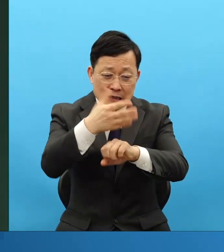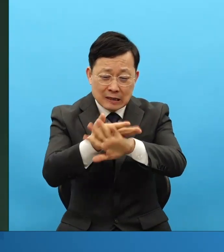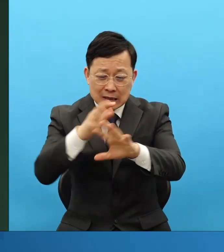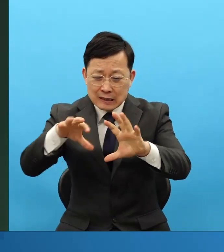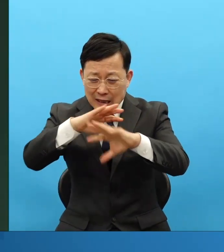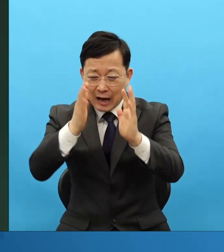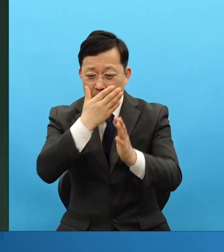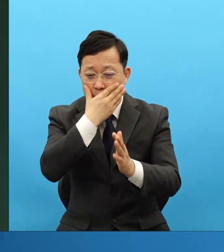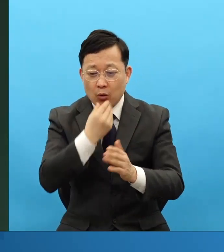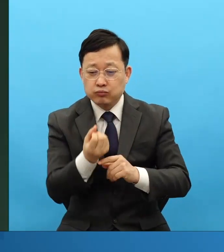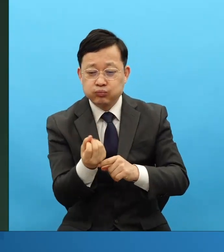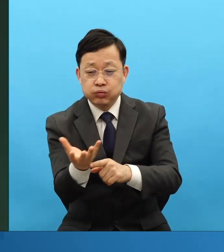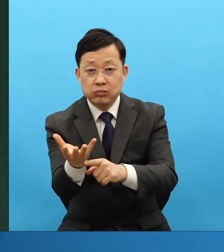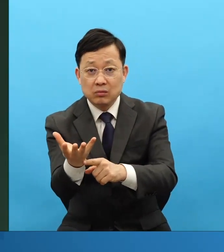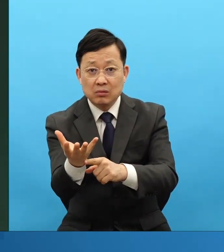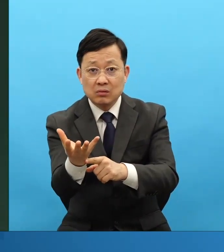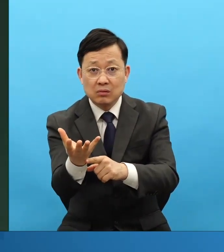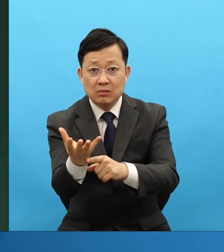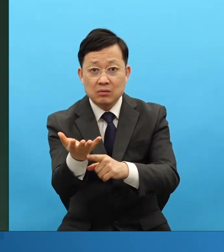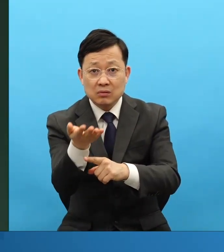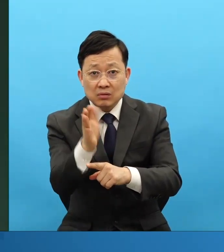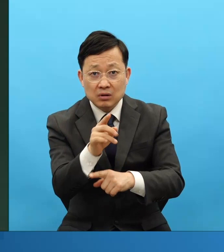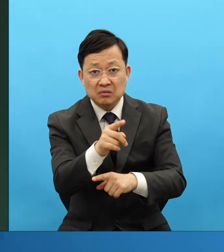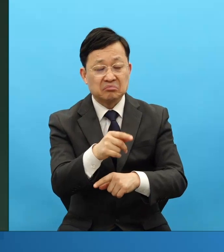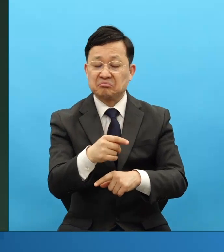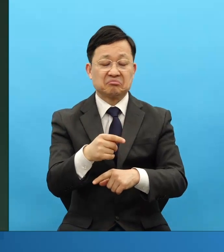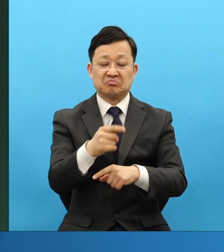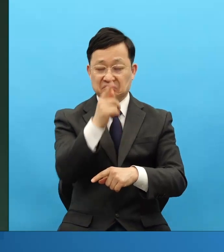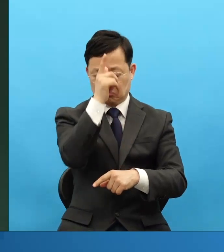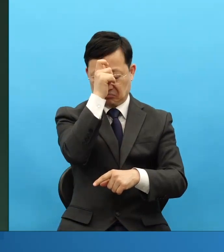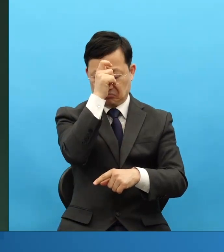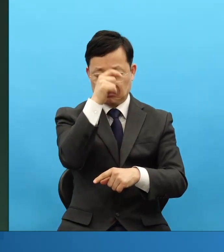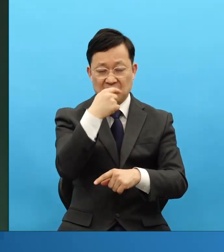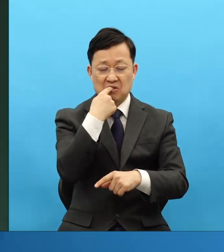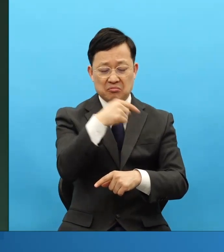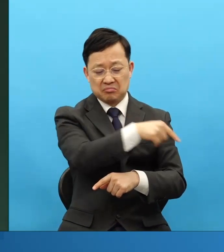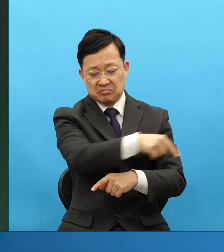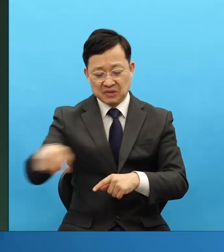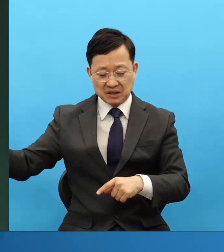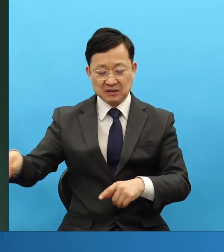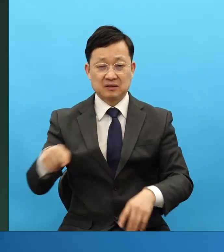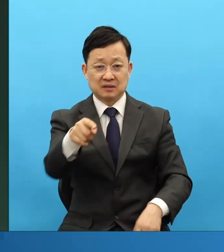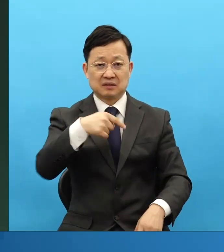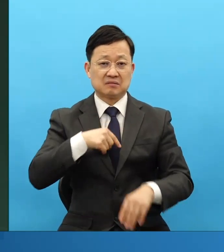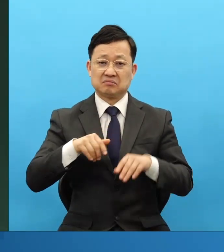여러 가지 핑계로 전 세계에다가 이스라엘이 헛둬버렸어요.